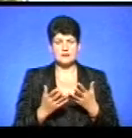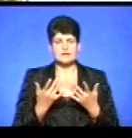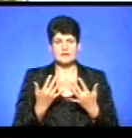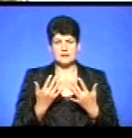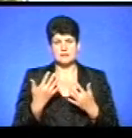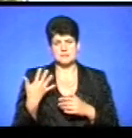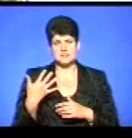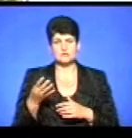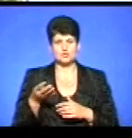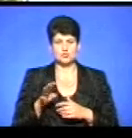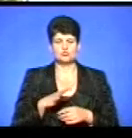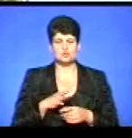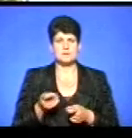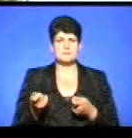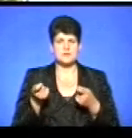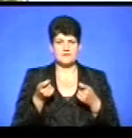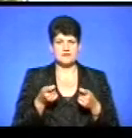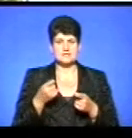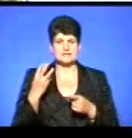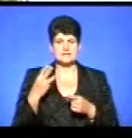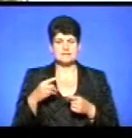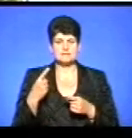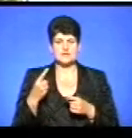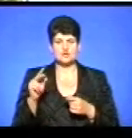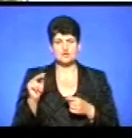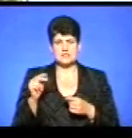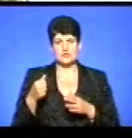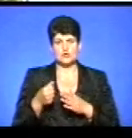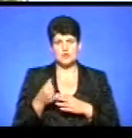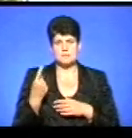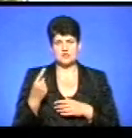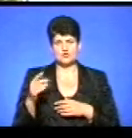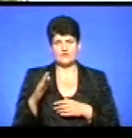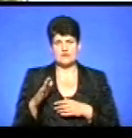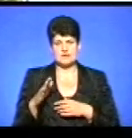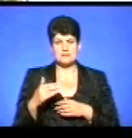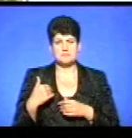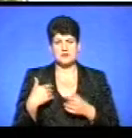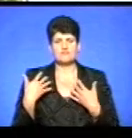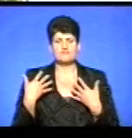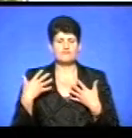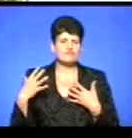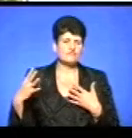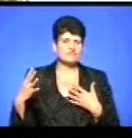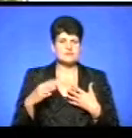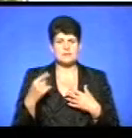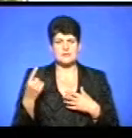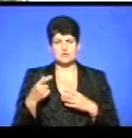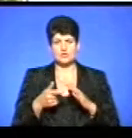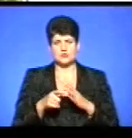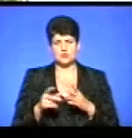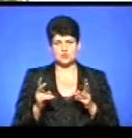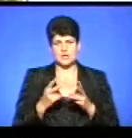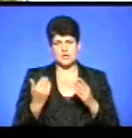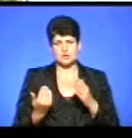штук були привезені 31 числа. Тобто до 1 вересня ми вже всіх першокласників зустріли з